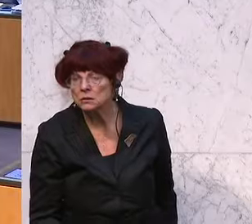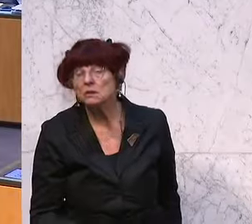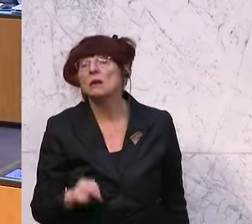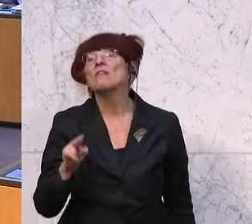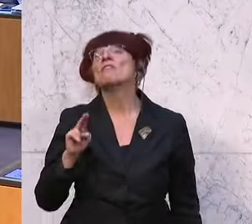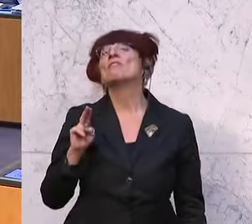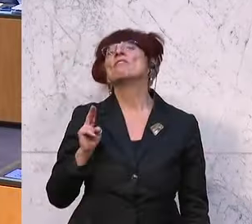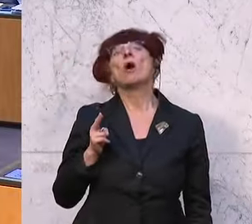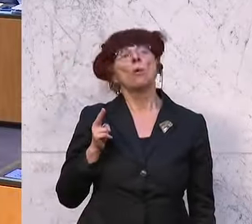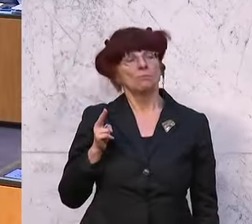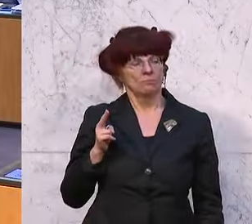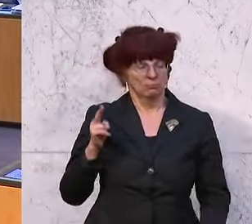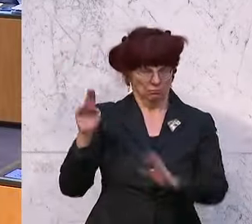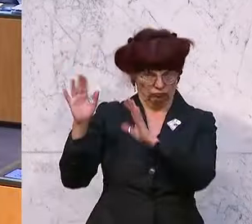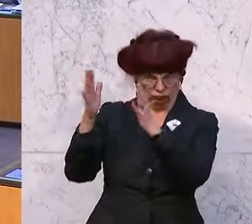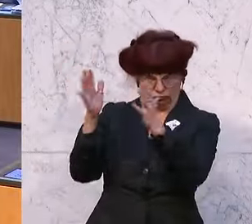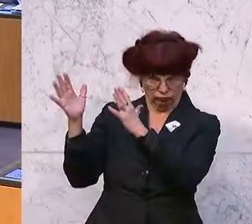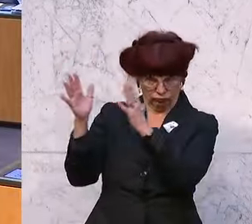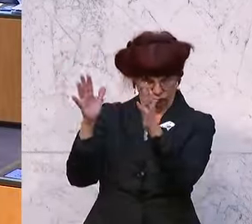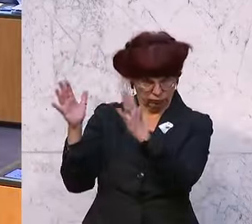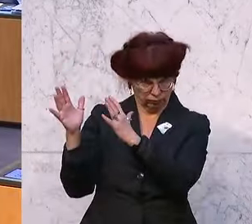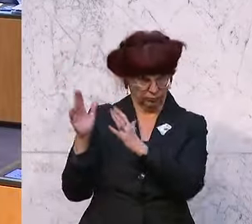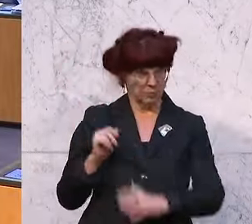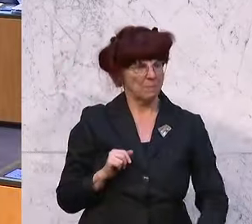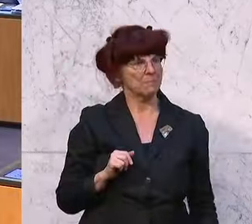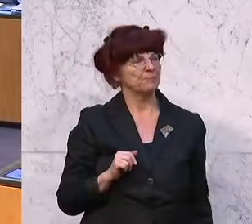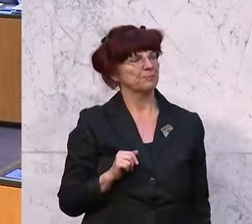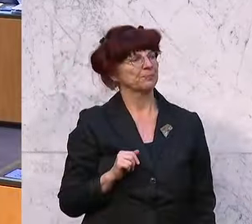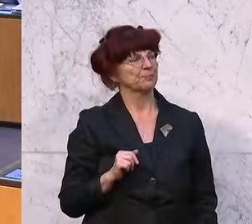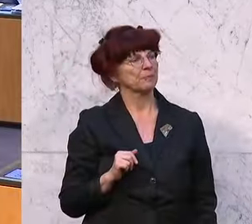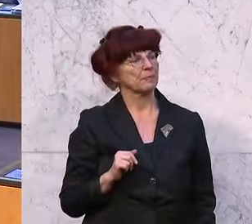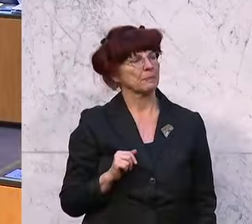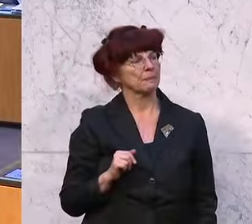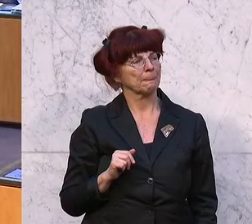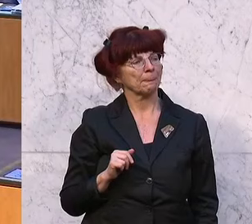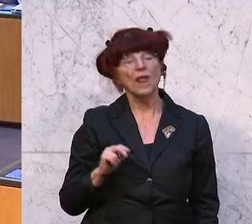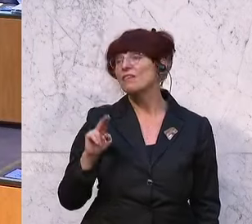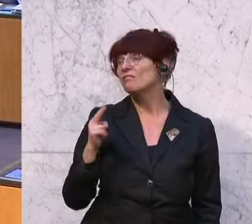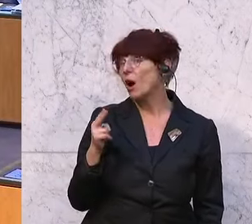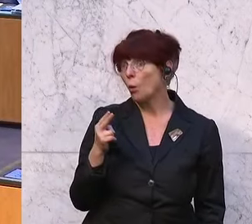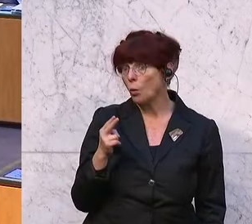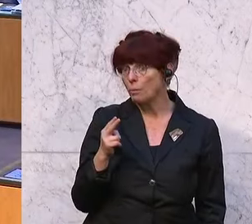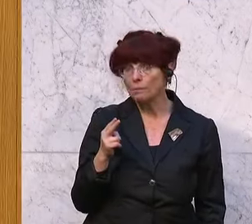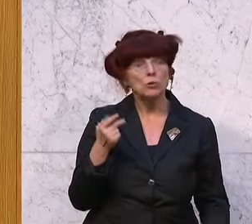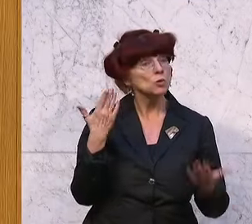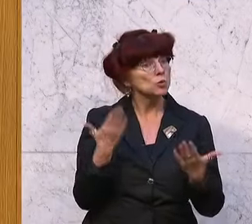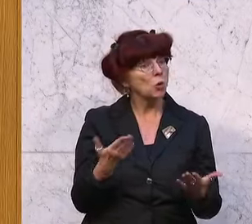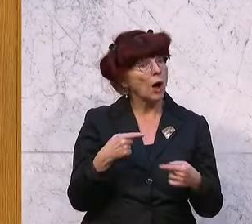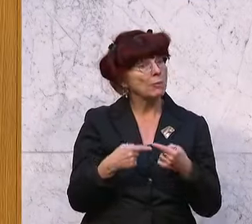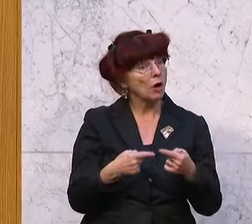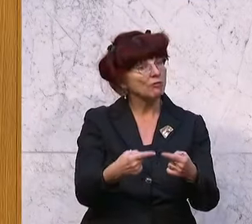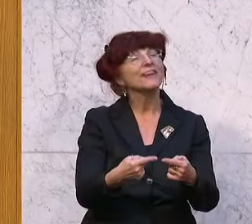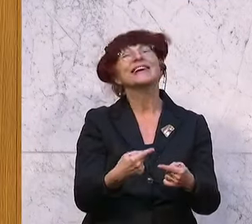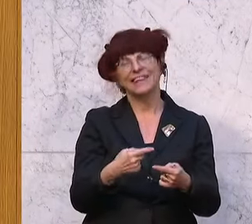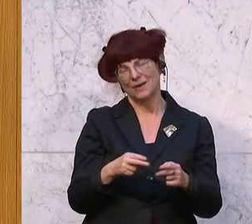kann er das tun? Ja, weil da gibt es ja noch